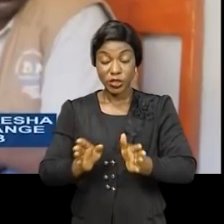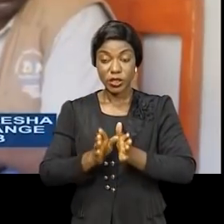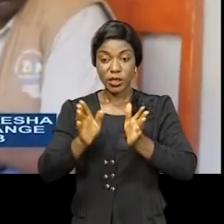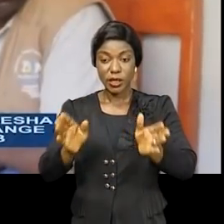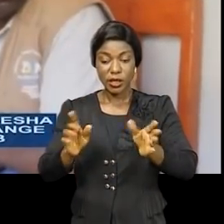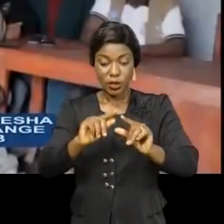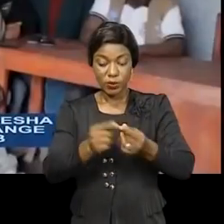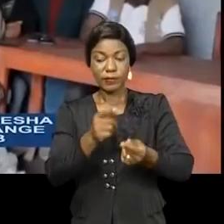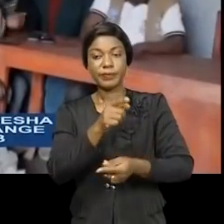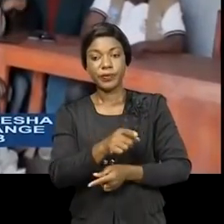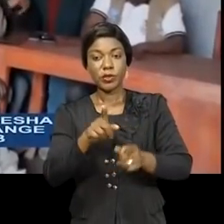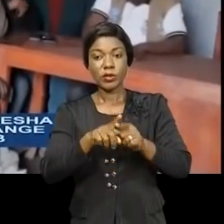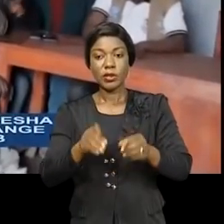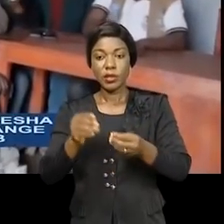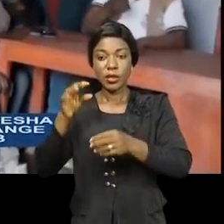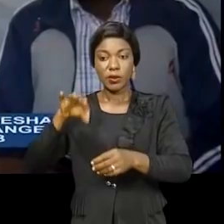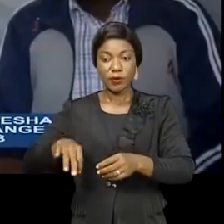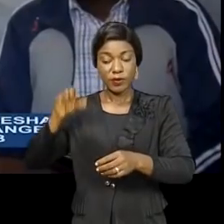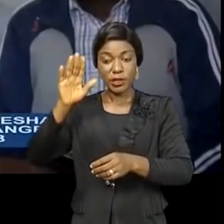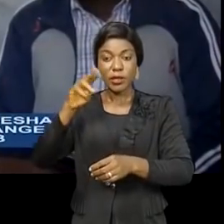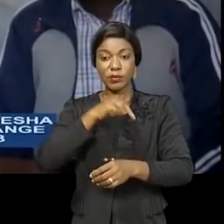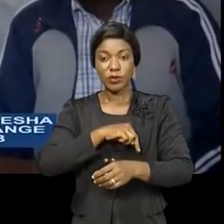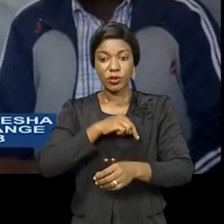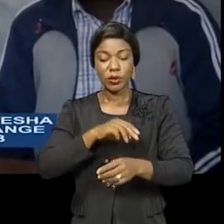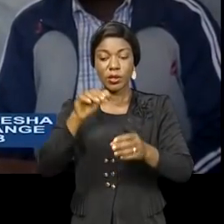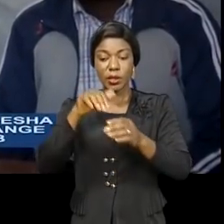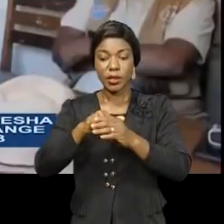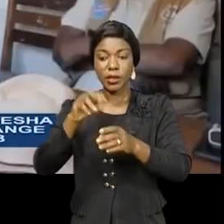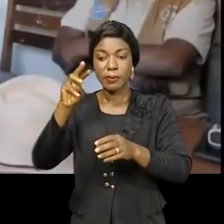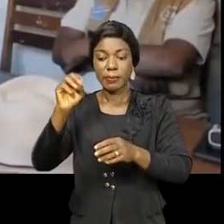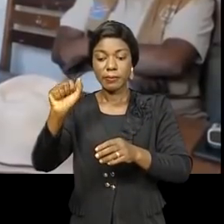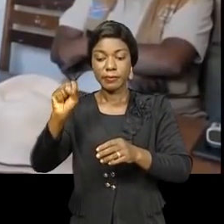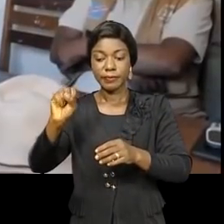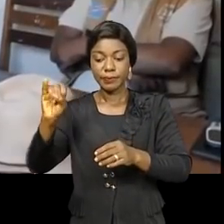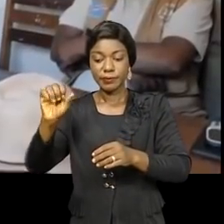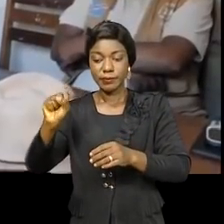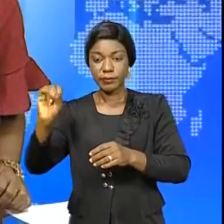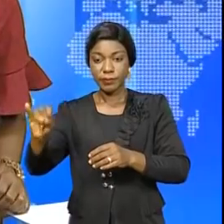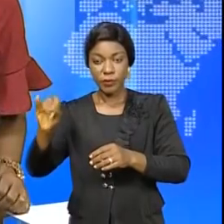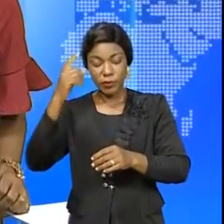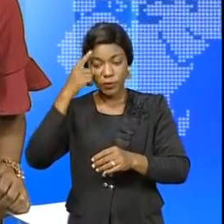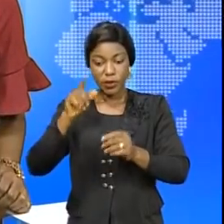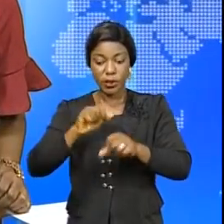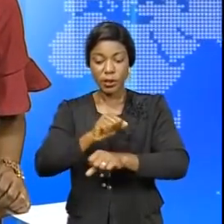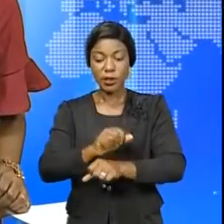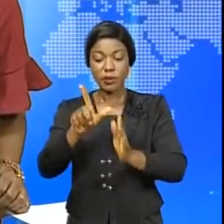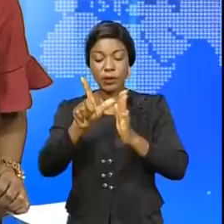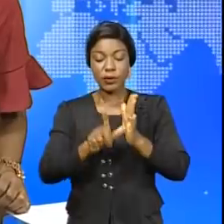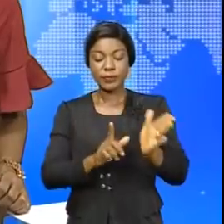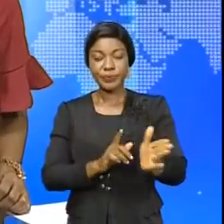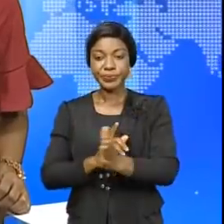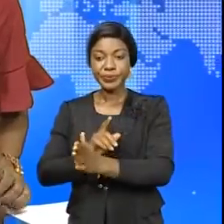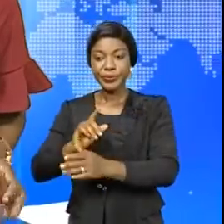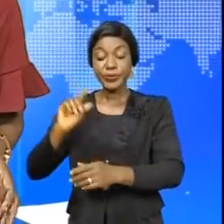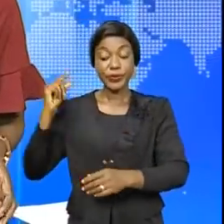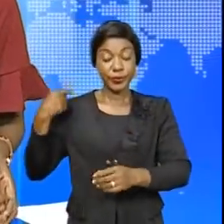Jotam Ouemeyer, a mis à profit sa mission de Massissi pour sensibiliser pour le respect de la loi relative. Le